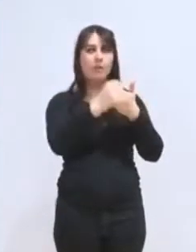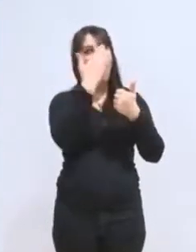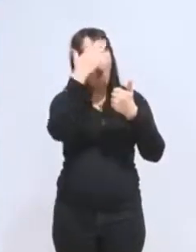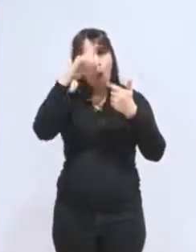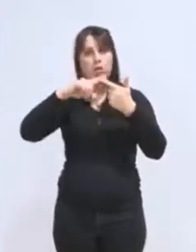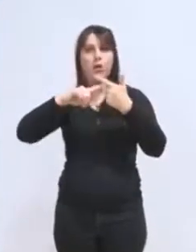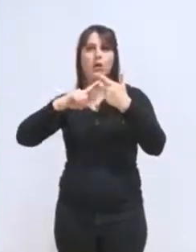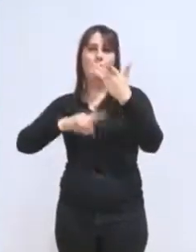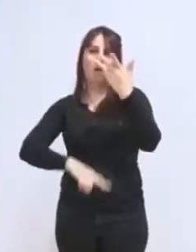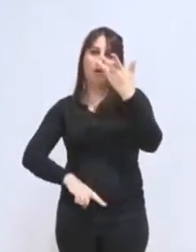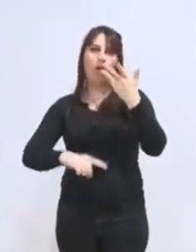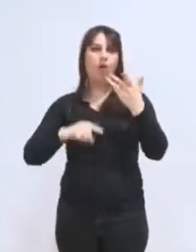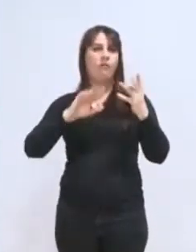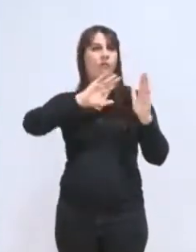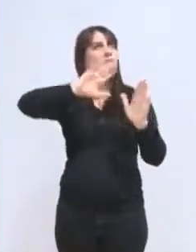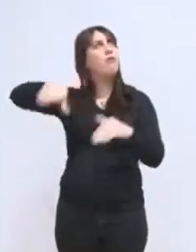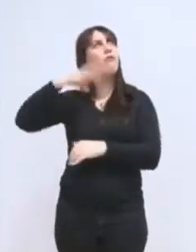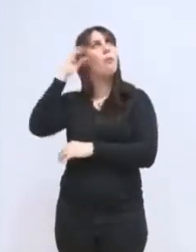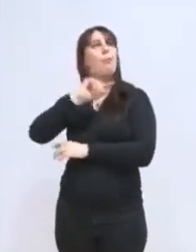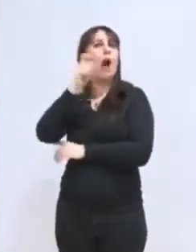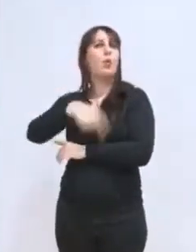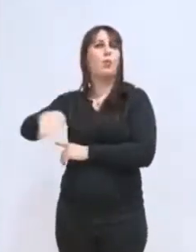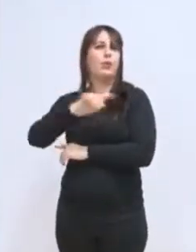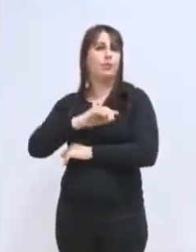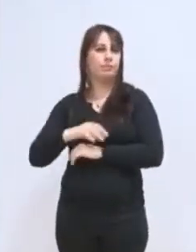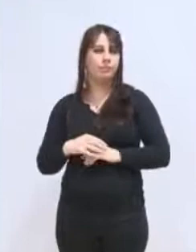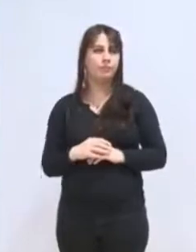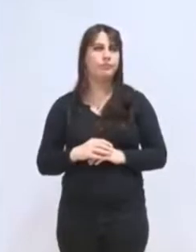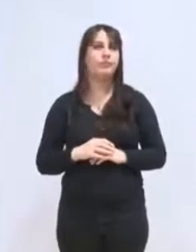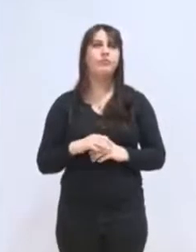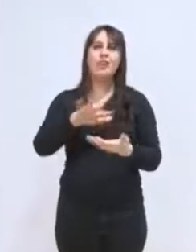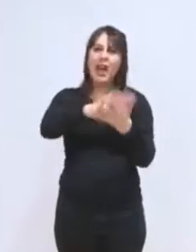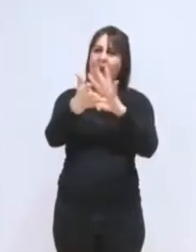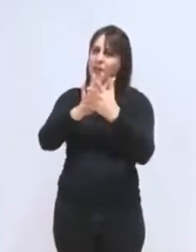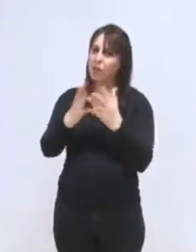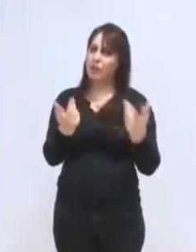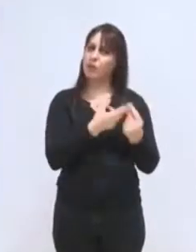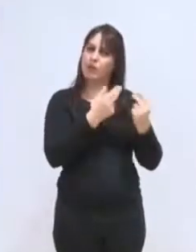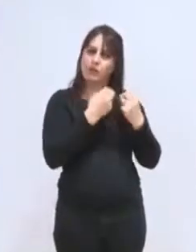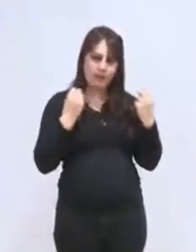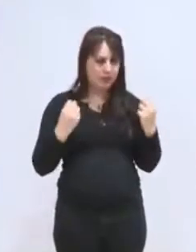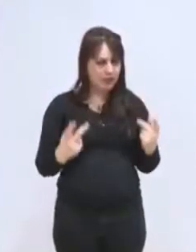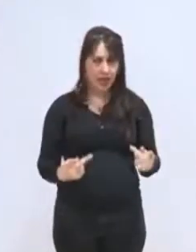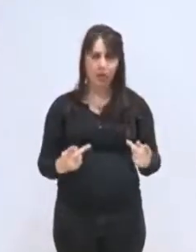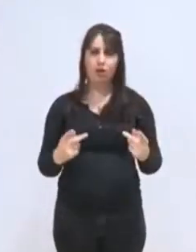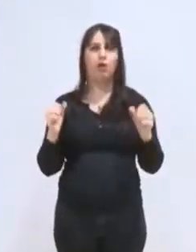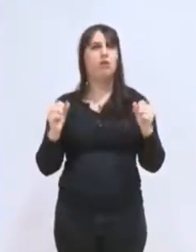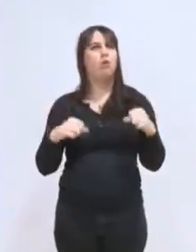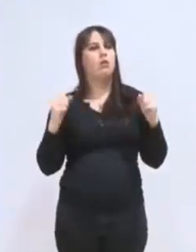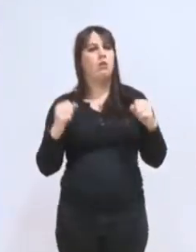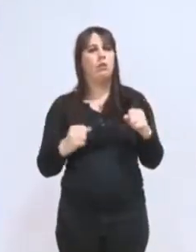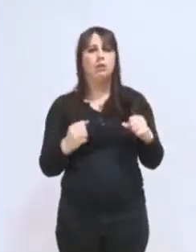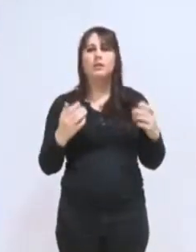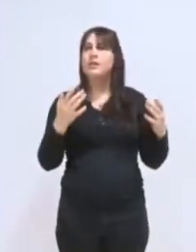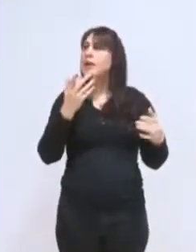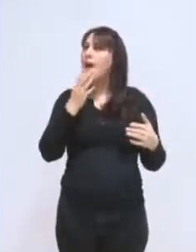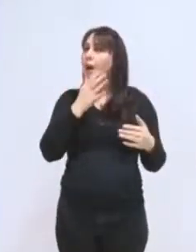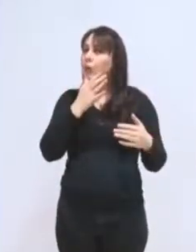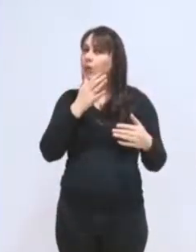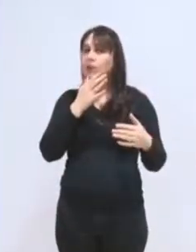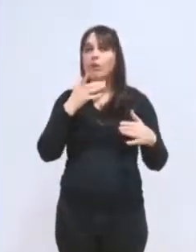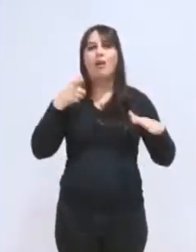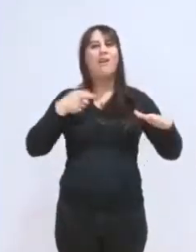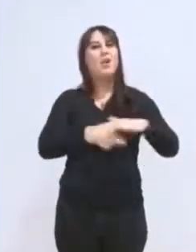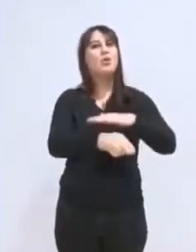d'autres et il faut les regarder. Nous avons entendu parler des associations, nous ne pouvons pas faire comme si la baisse des